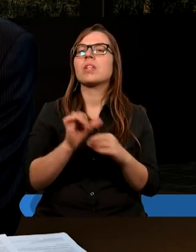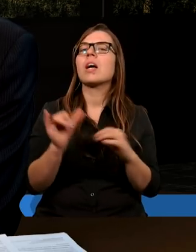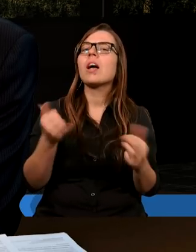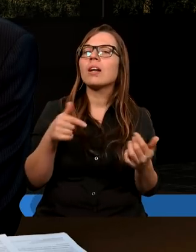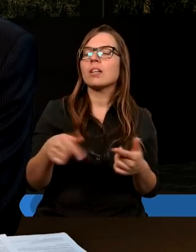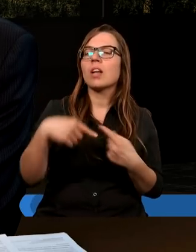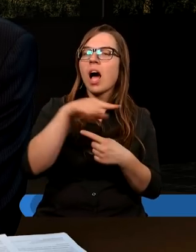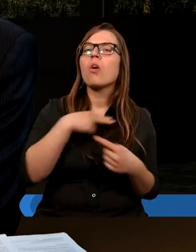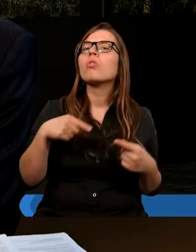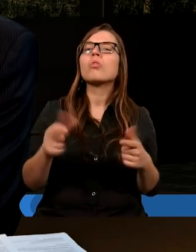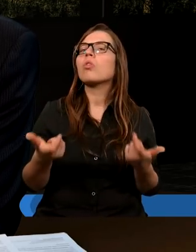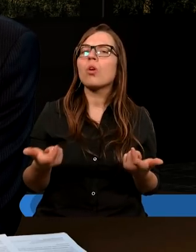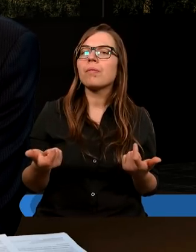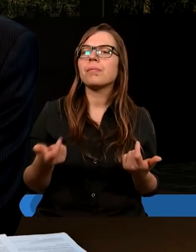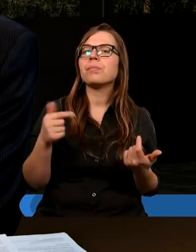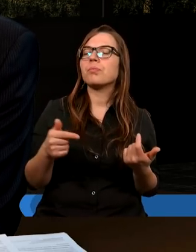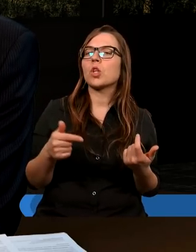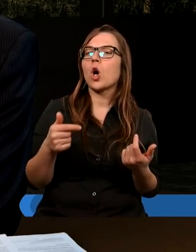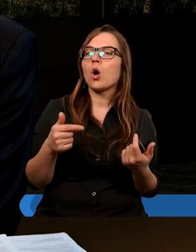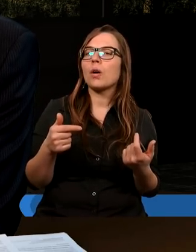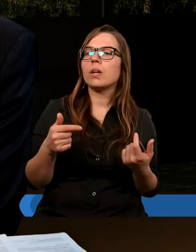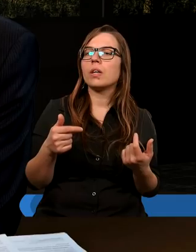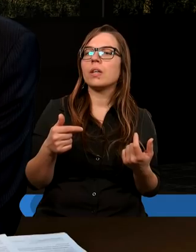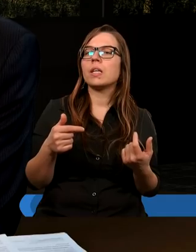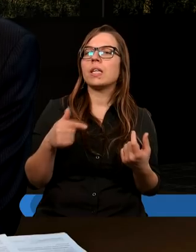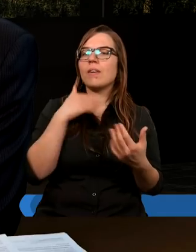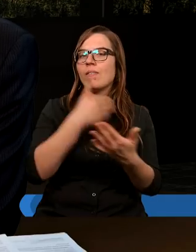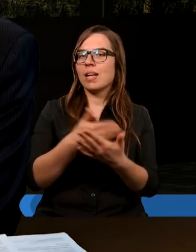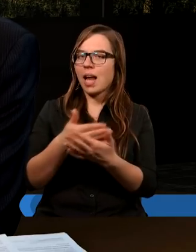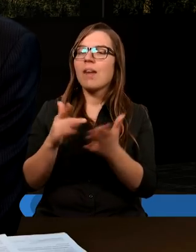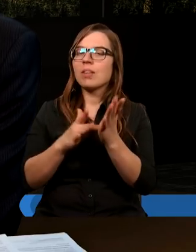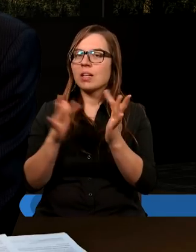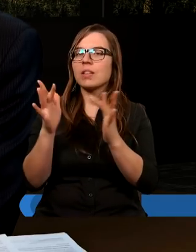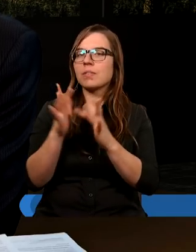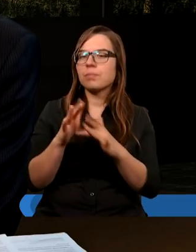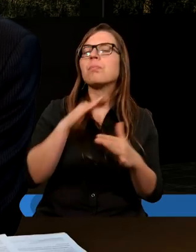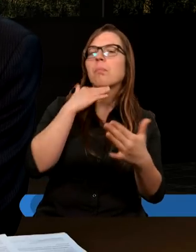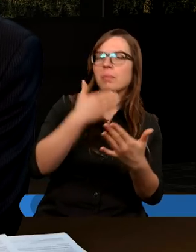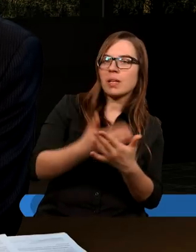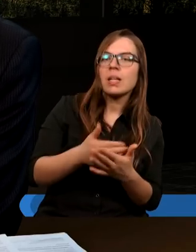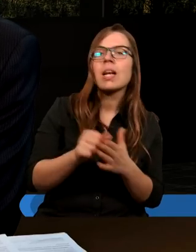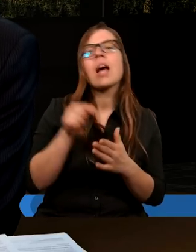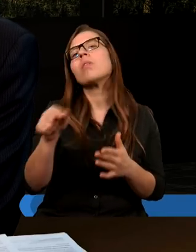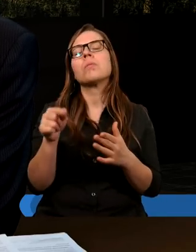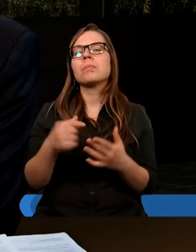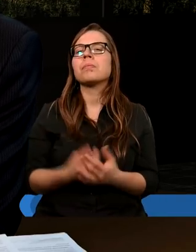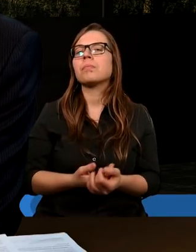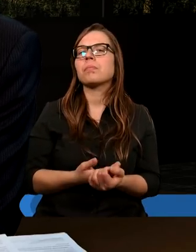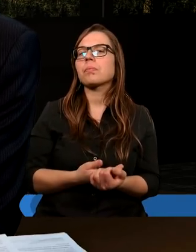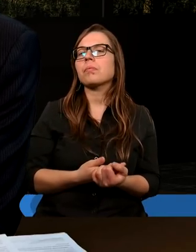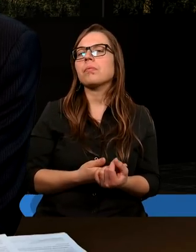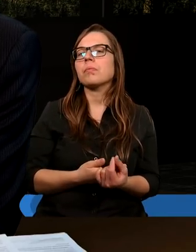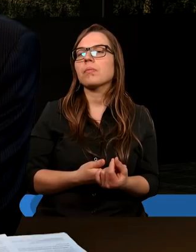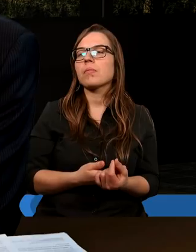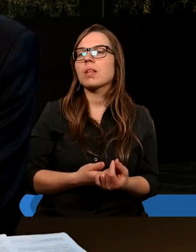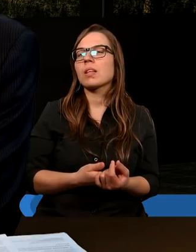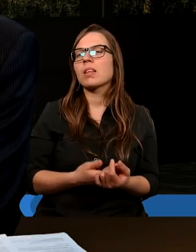naokoło nas, to to, że wyznawcy Jezusa, którzy przyznają się do Niego, są